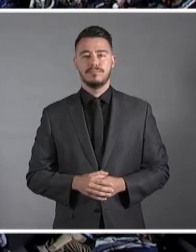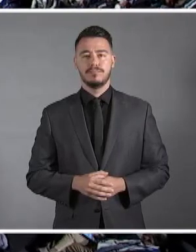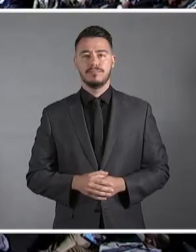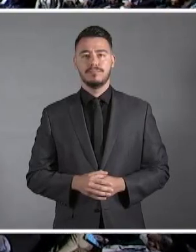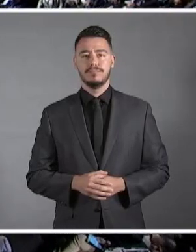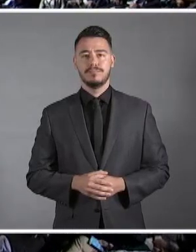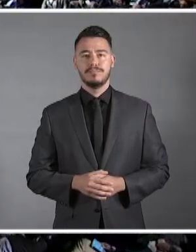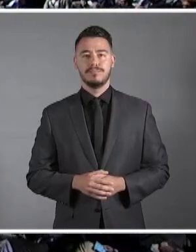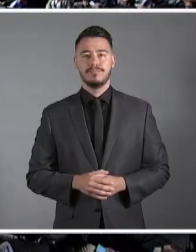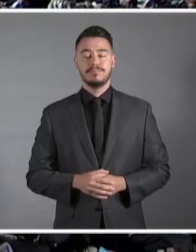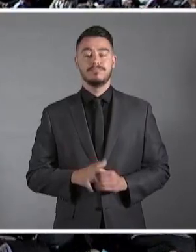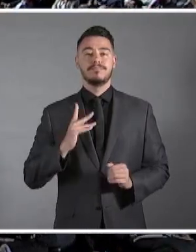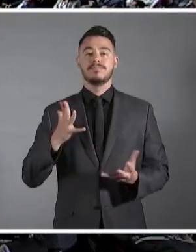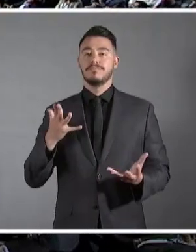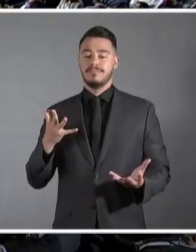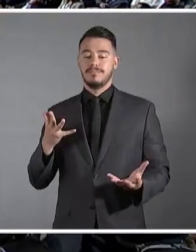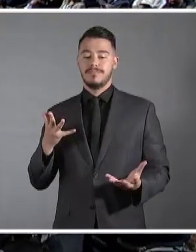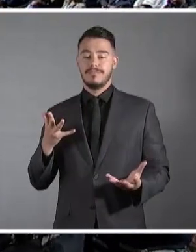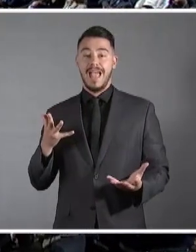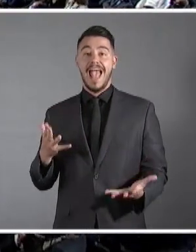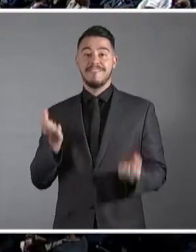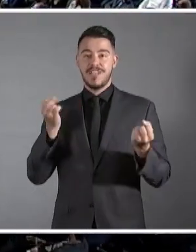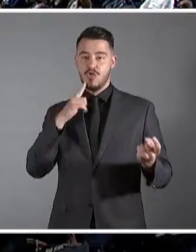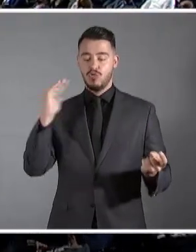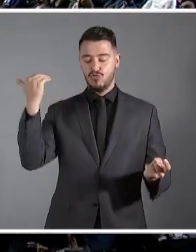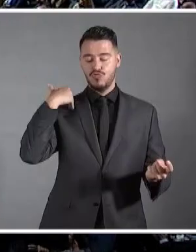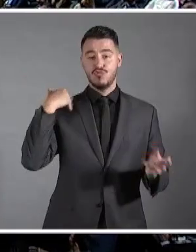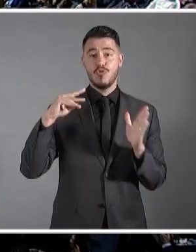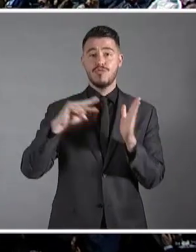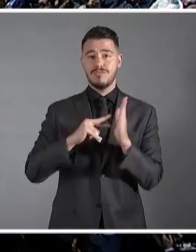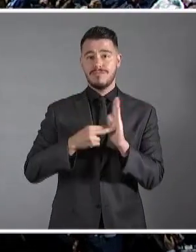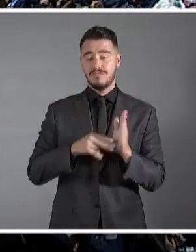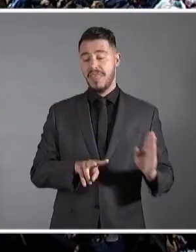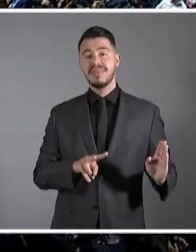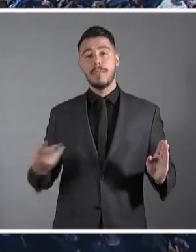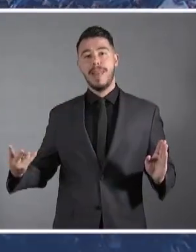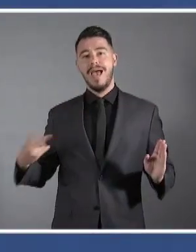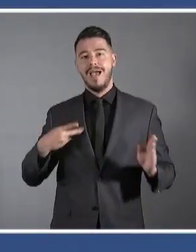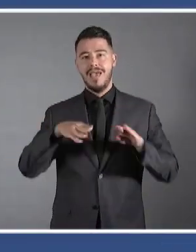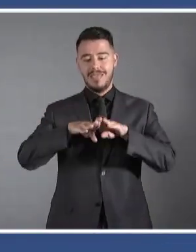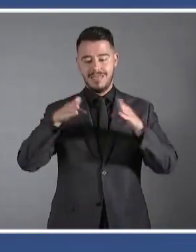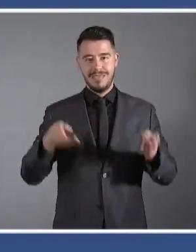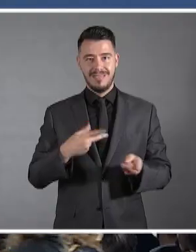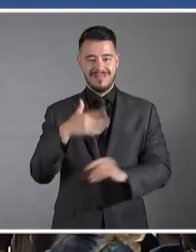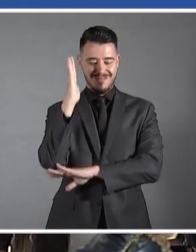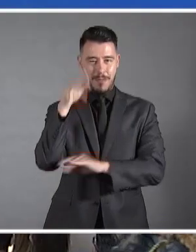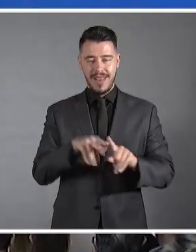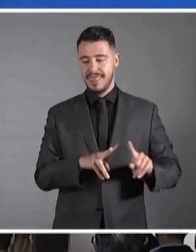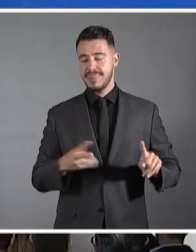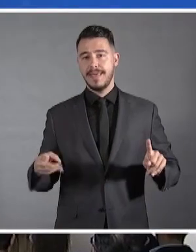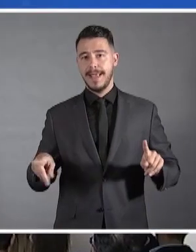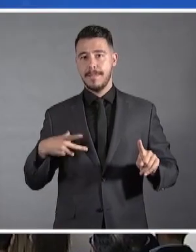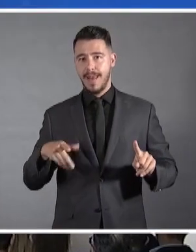Ευτυχώς που μου είπαν ότι είναι αυτό το εμπόδιο εδώ, και το λέω και για τους άλλους που θα έρθουν, νομισκοντάψει κανένας και μας